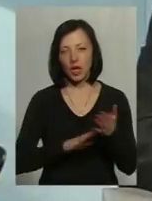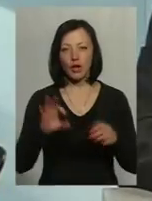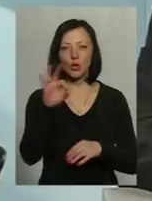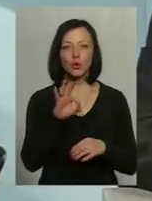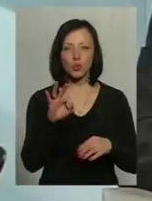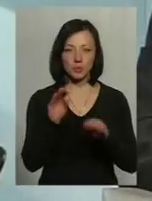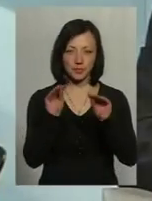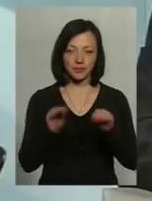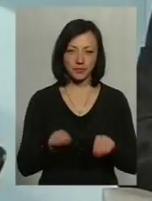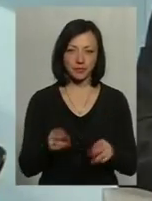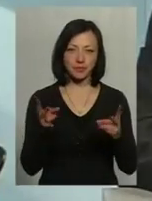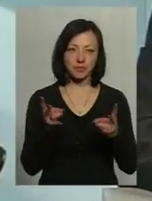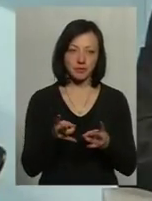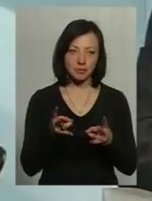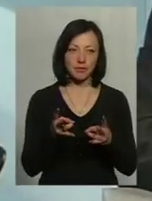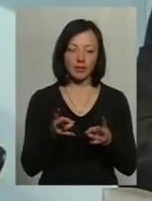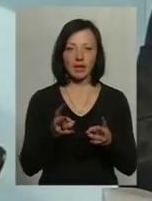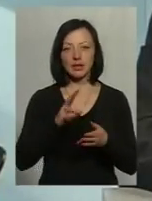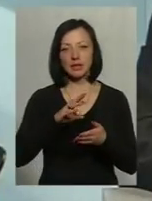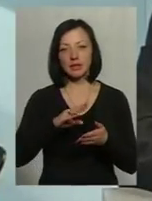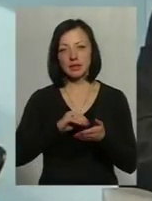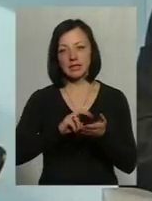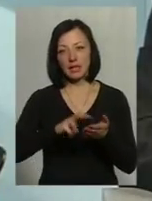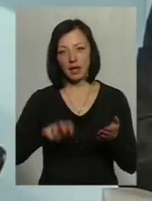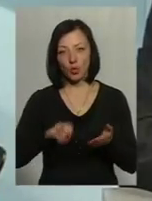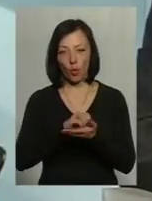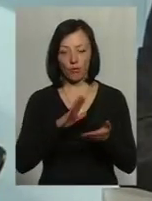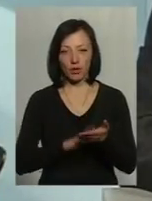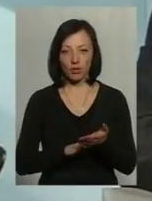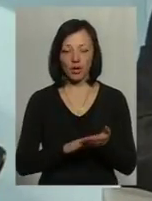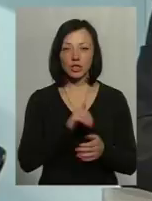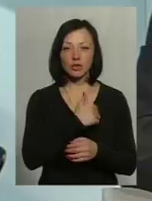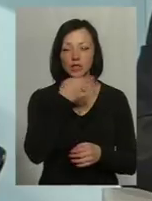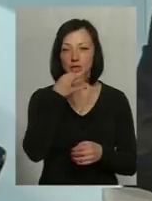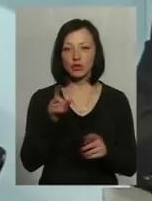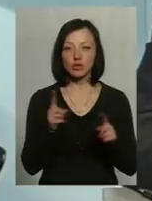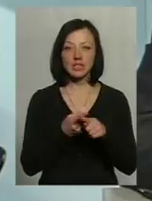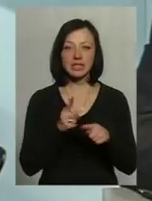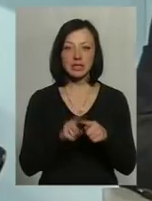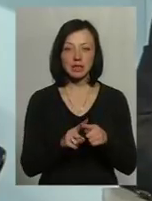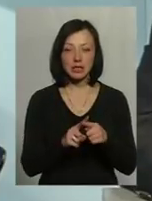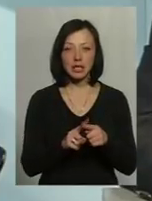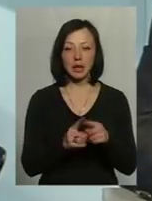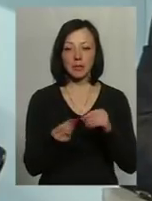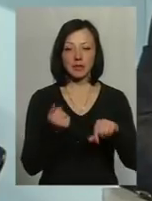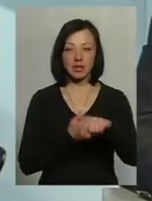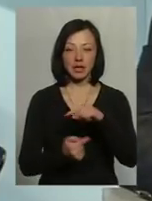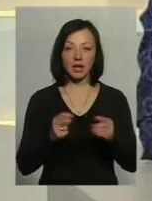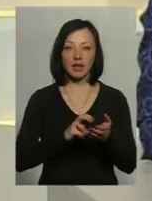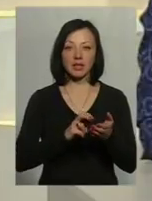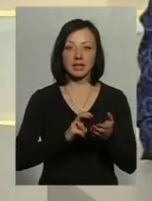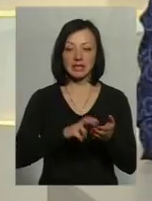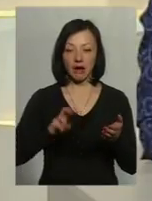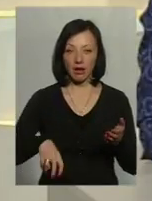які потрібно снятися з обліку. Хочу що сказати, першу чергу ці підприємці повинні снятися у державного реєстратора,